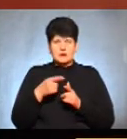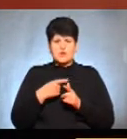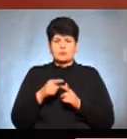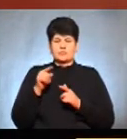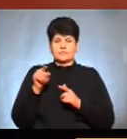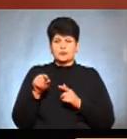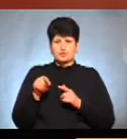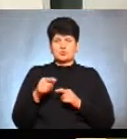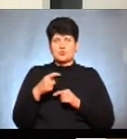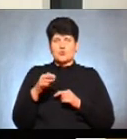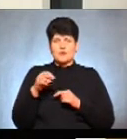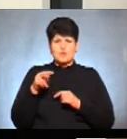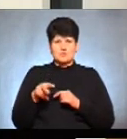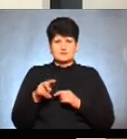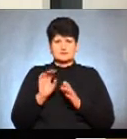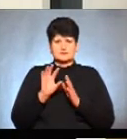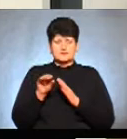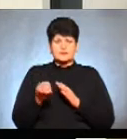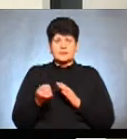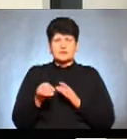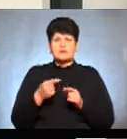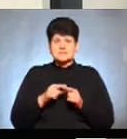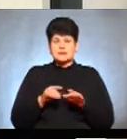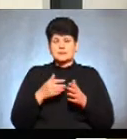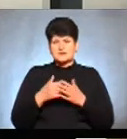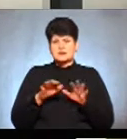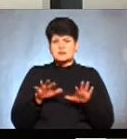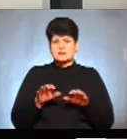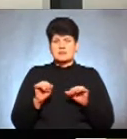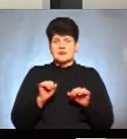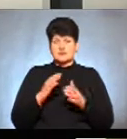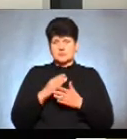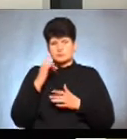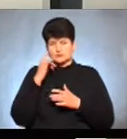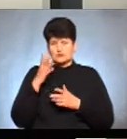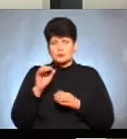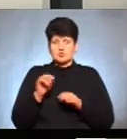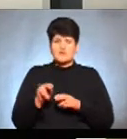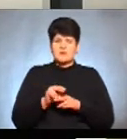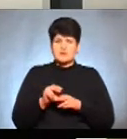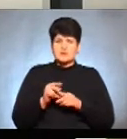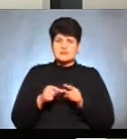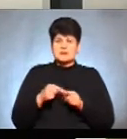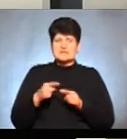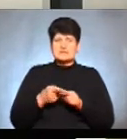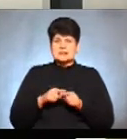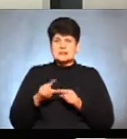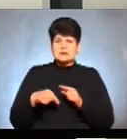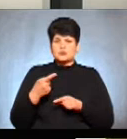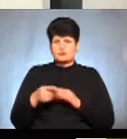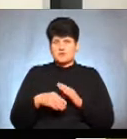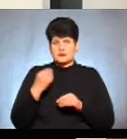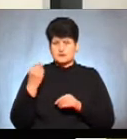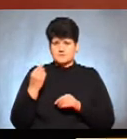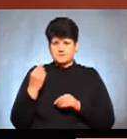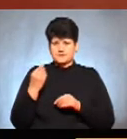школі тіснитися. Цим, напевно, місця влада має задуматися і, можливо, виправить це вже на слідуючі вибори парламентські. Роз